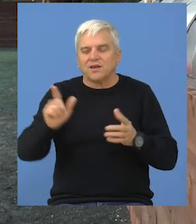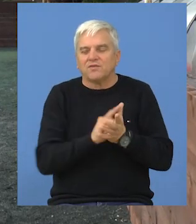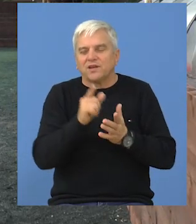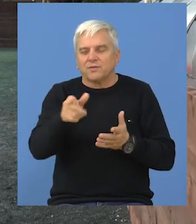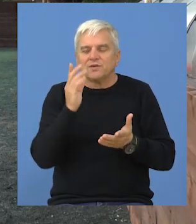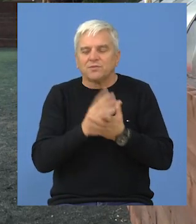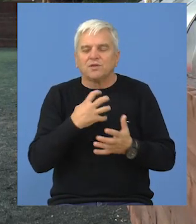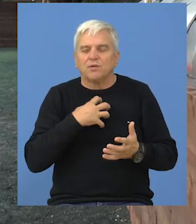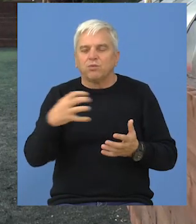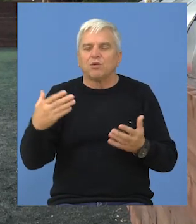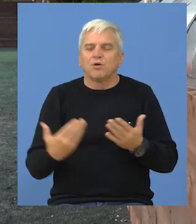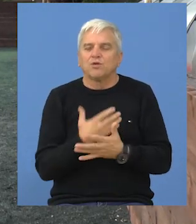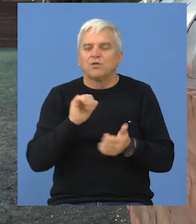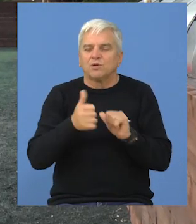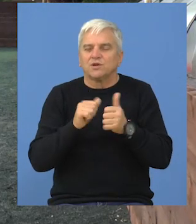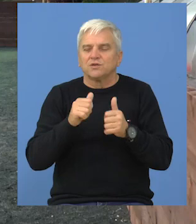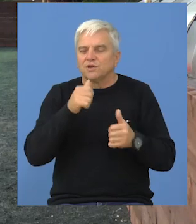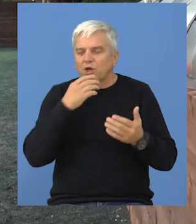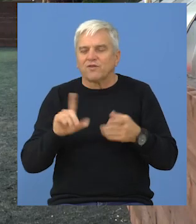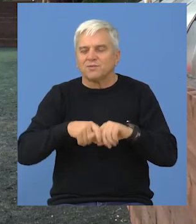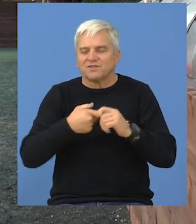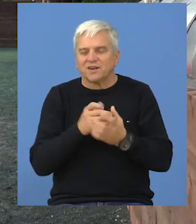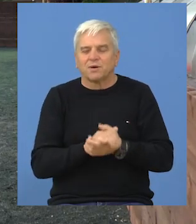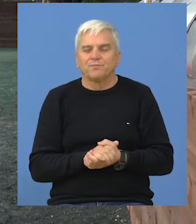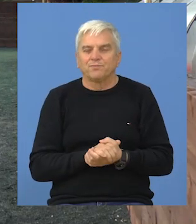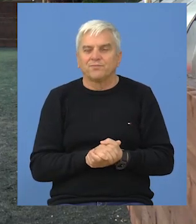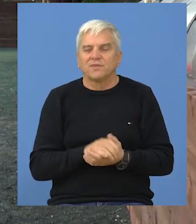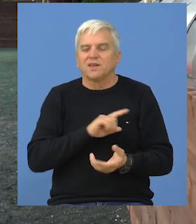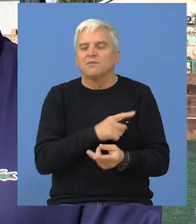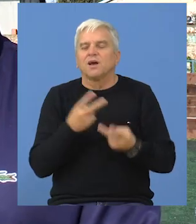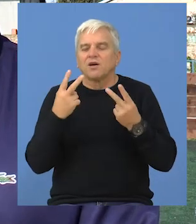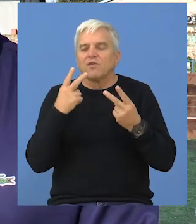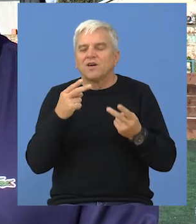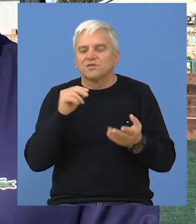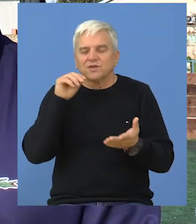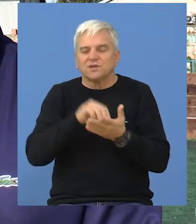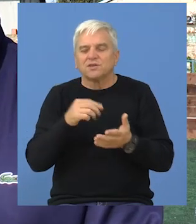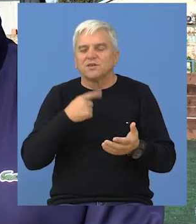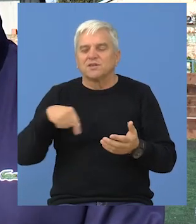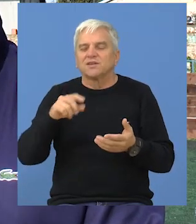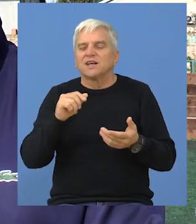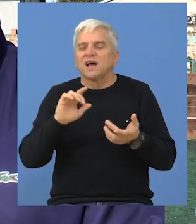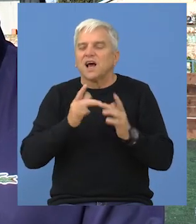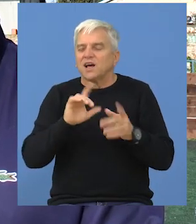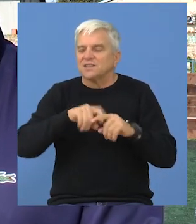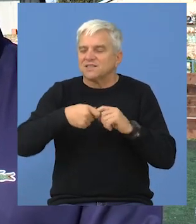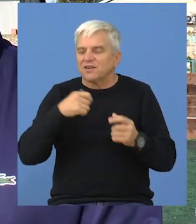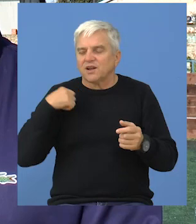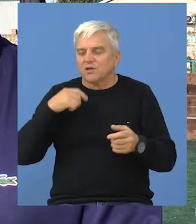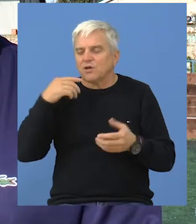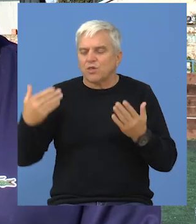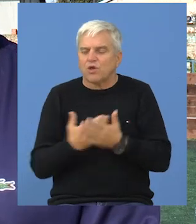prostor u narednom periodu biti obogaćen novom sportskom infrastrukturom. Veoma bitno je da naglasimo da se naša sportska